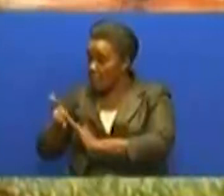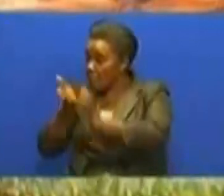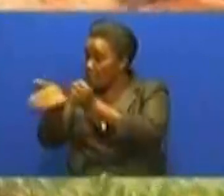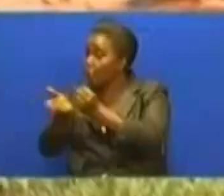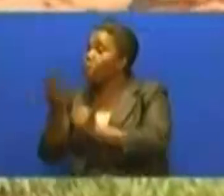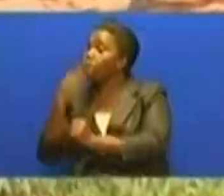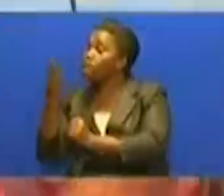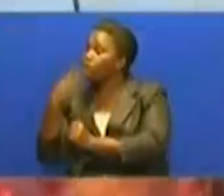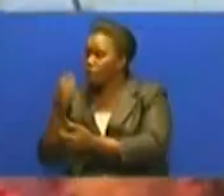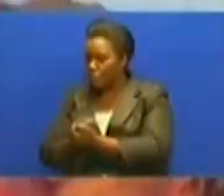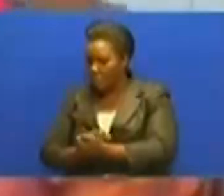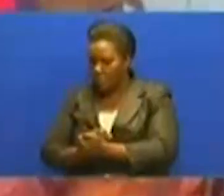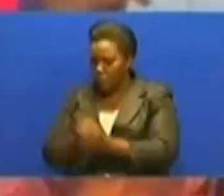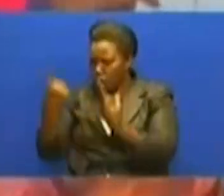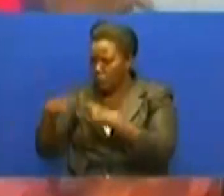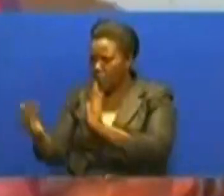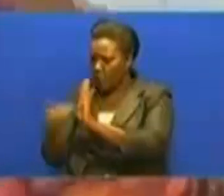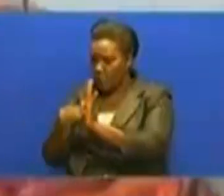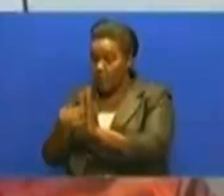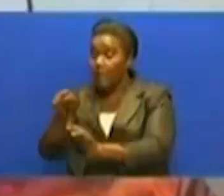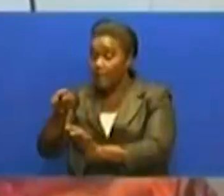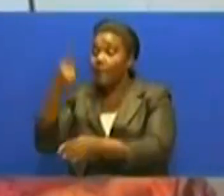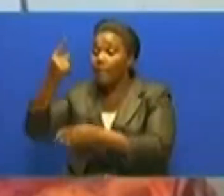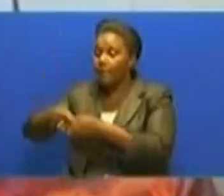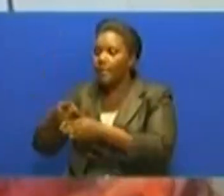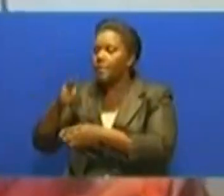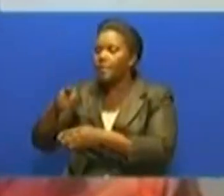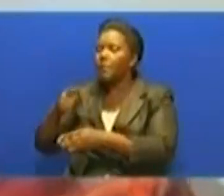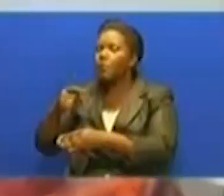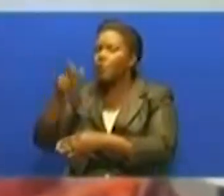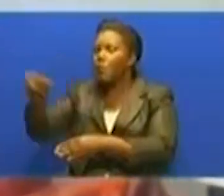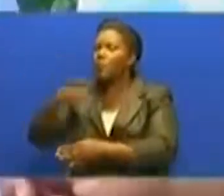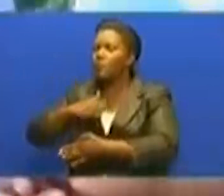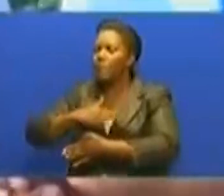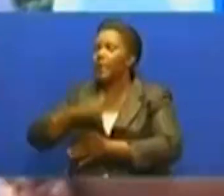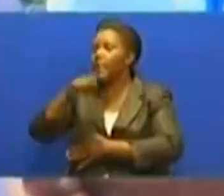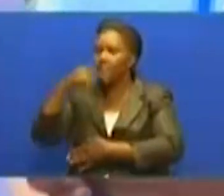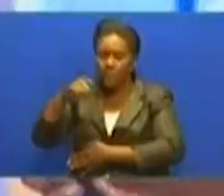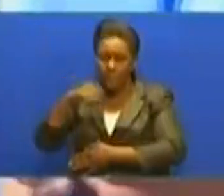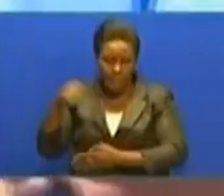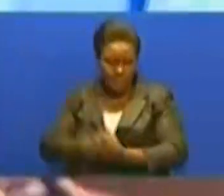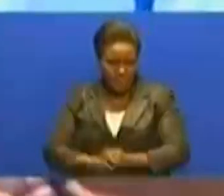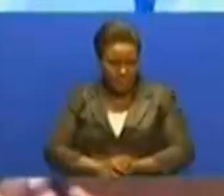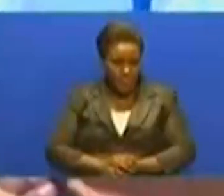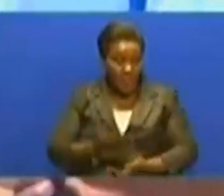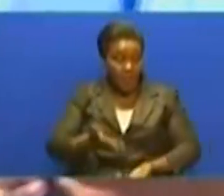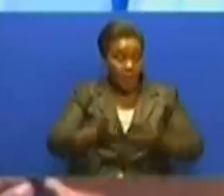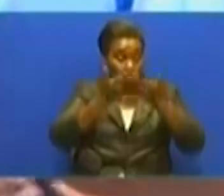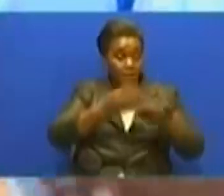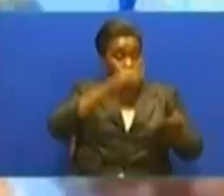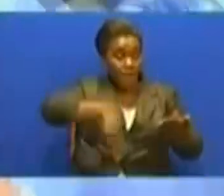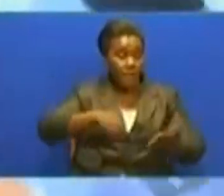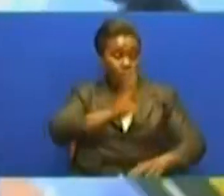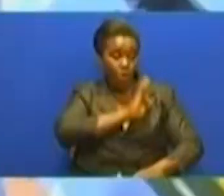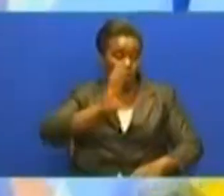walionzisha machinjio zao kini umechasheria Kitu ambato ni hatari kwa walaji wa nyama Kaimu msagili wa bodi ya nyama